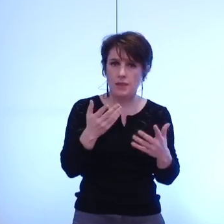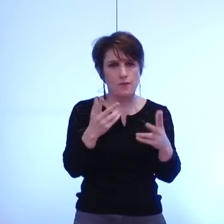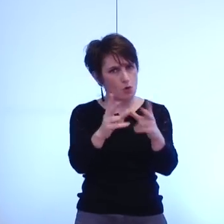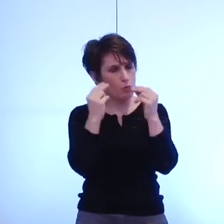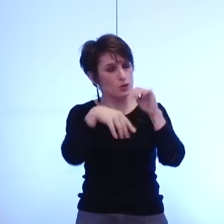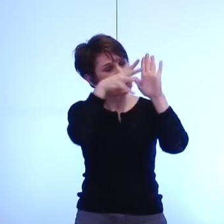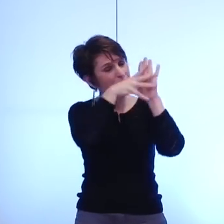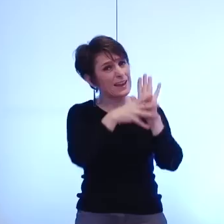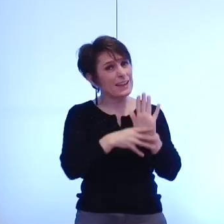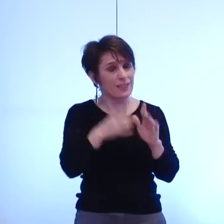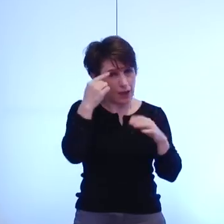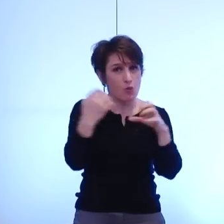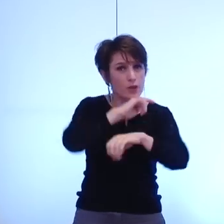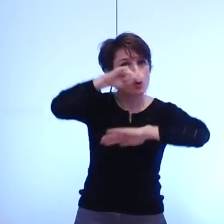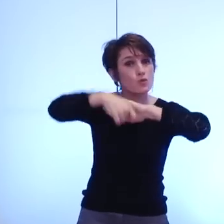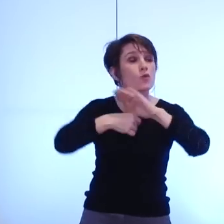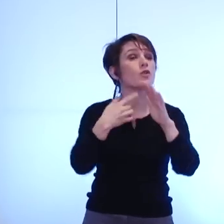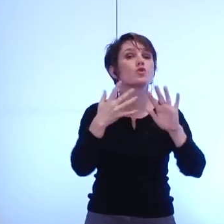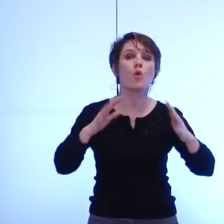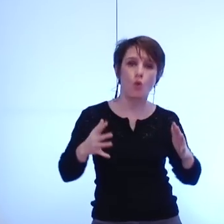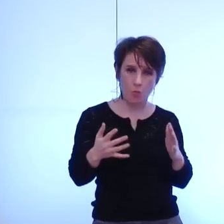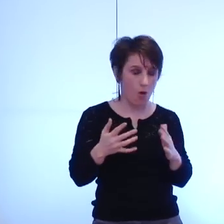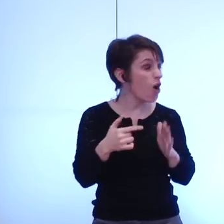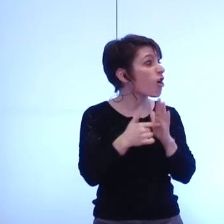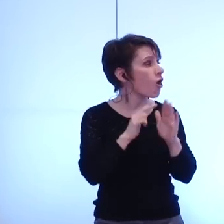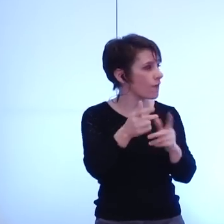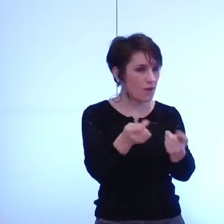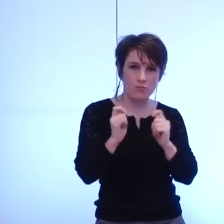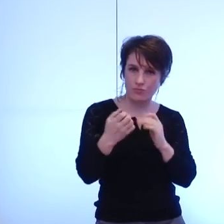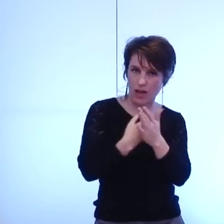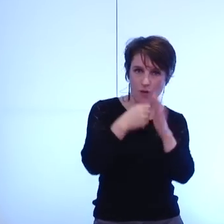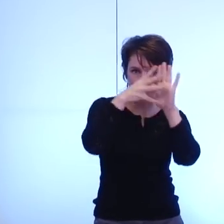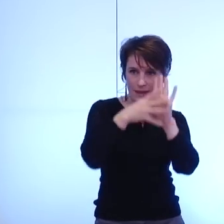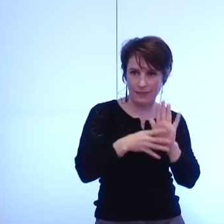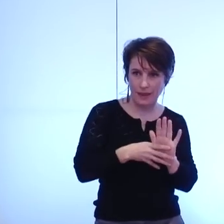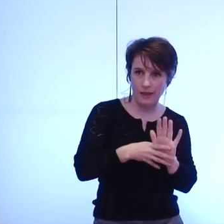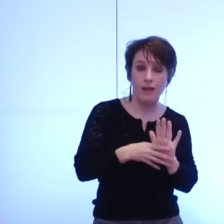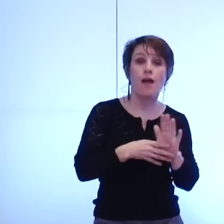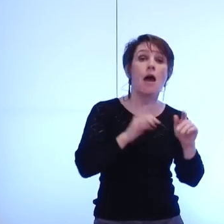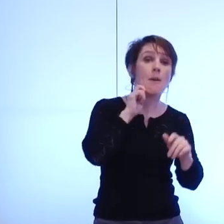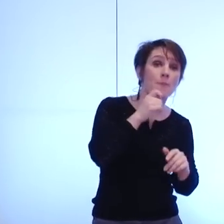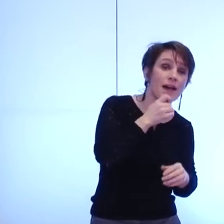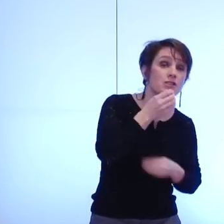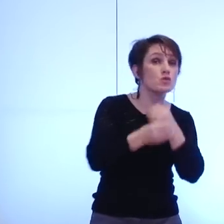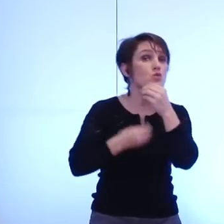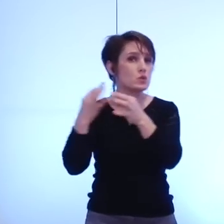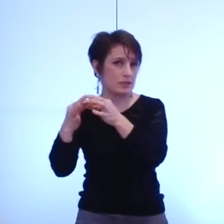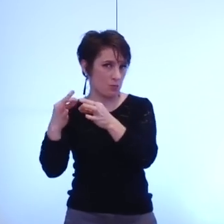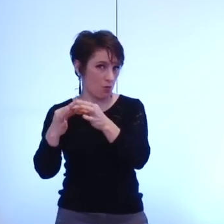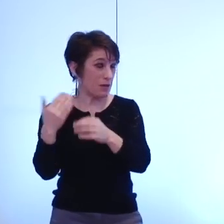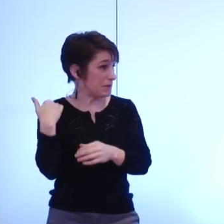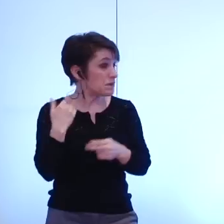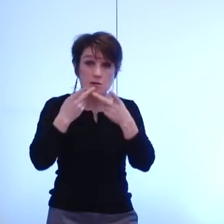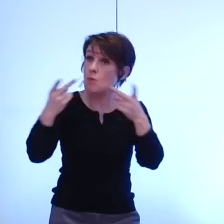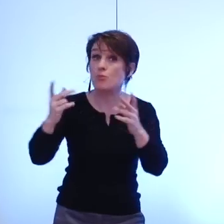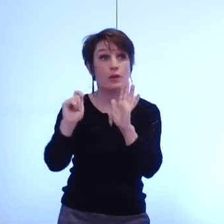en mars comme vous le disiez jusqu'à présent ou en septembre 2015 comme vous l'avez annoncé lors du chantier des cultures au théâtre municipal